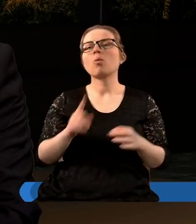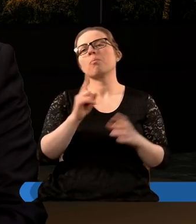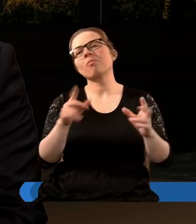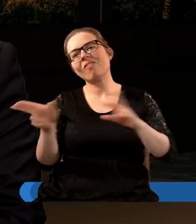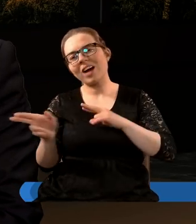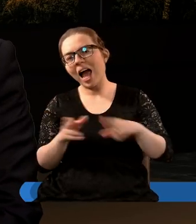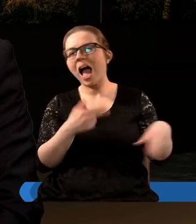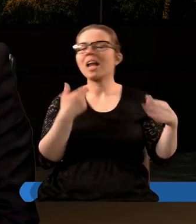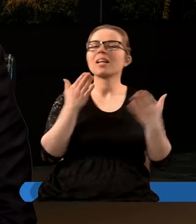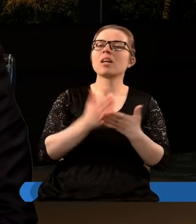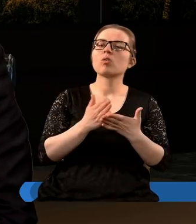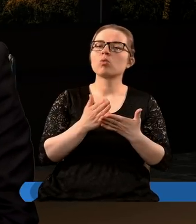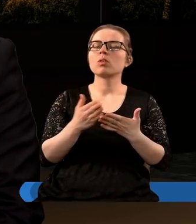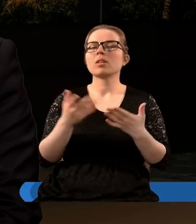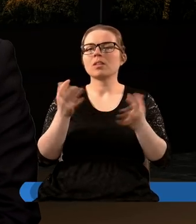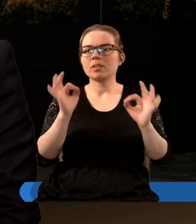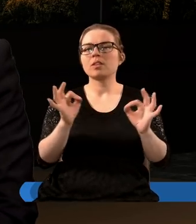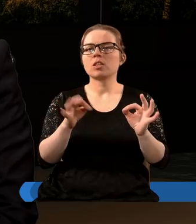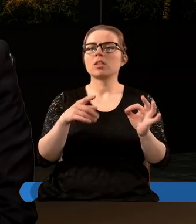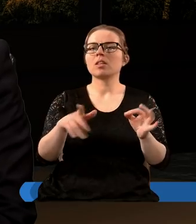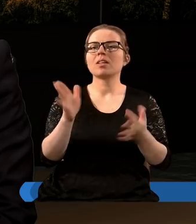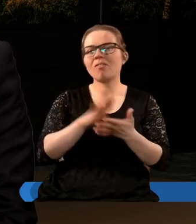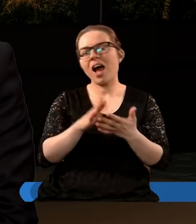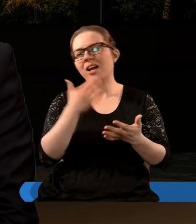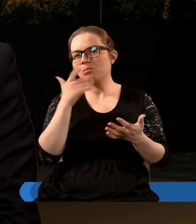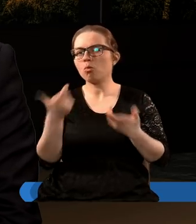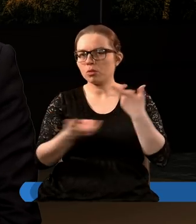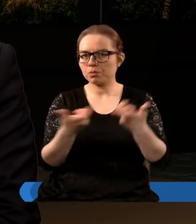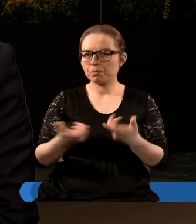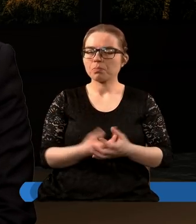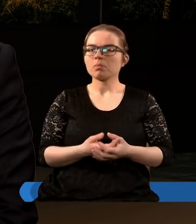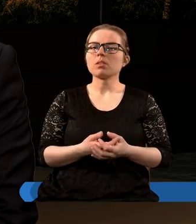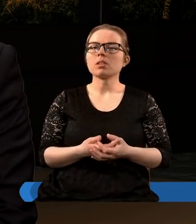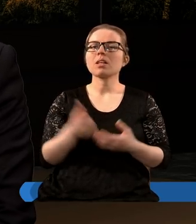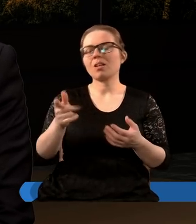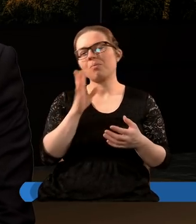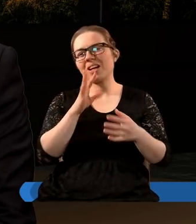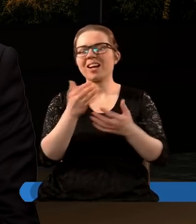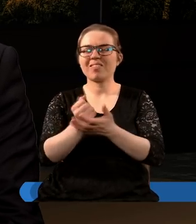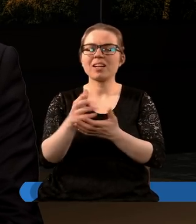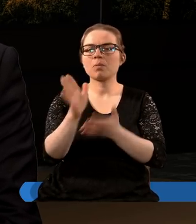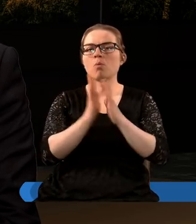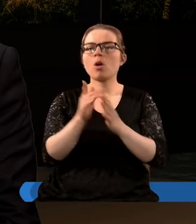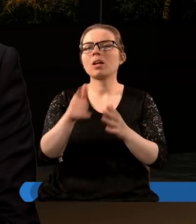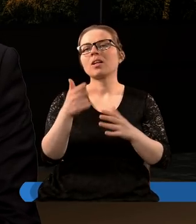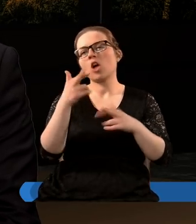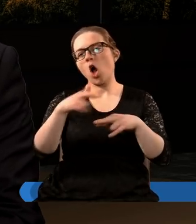czym powraca już w glorii i chwala. O tym mówi właśnie też trzynasty rozdział Apokalipsy i inne rozdziały, które mówią bardzo wyraźnie,